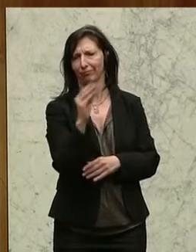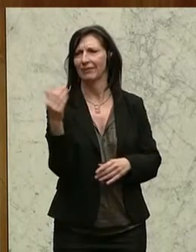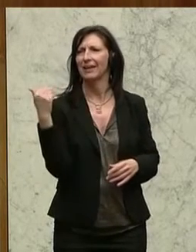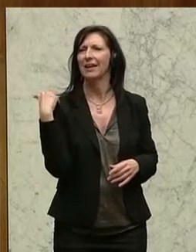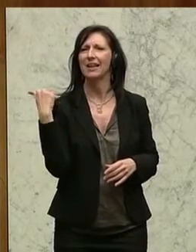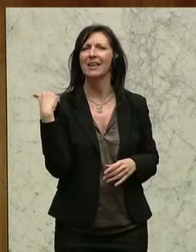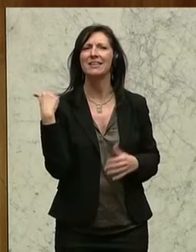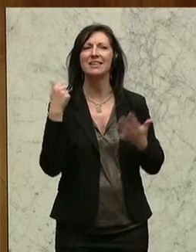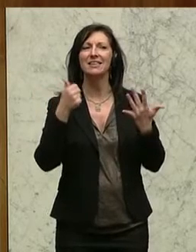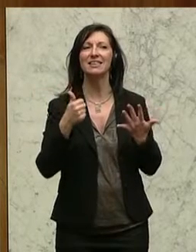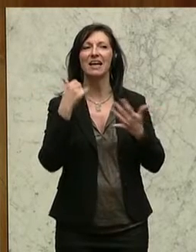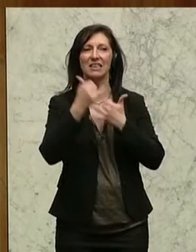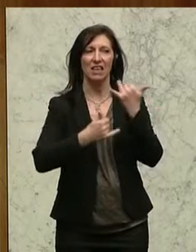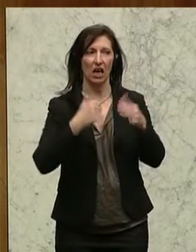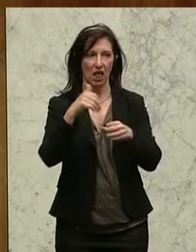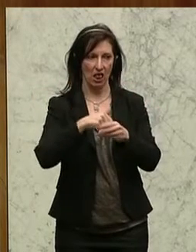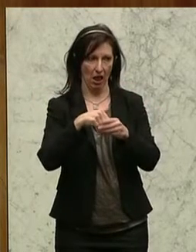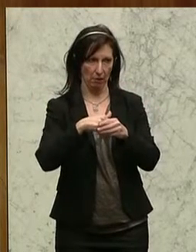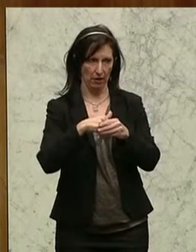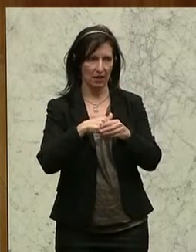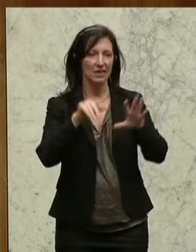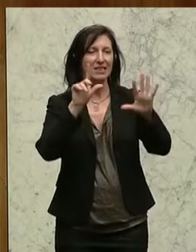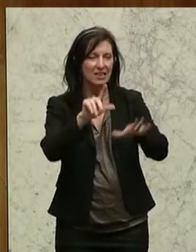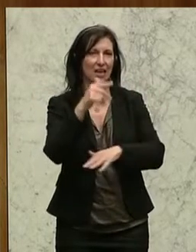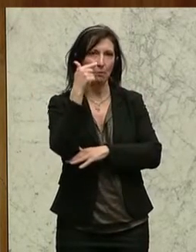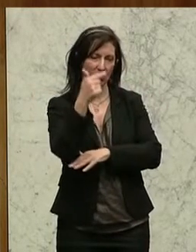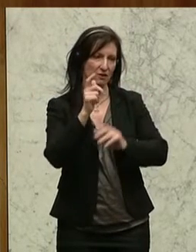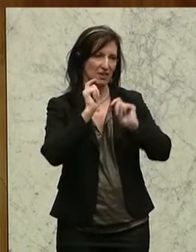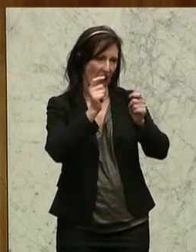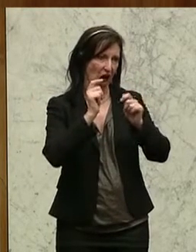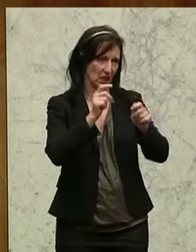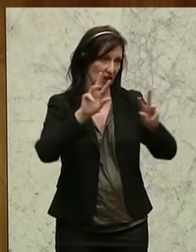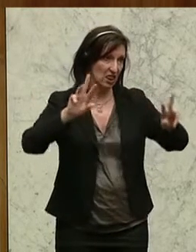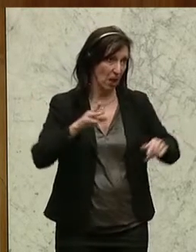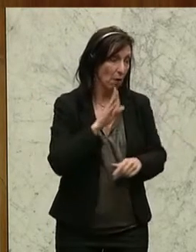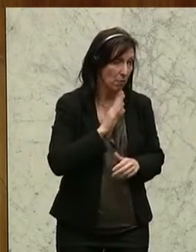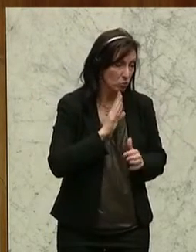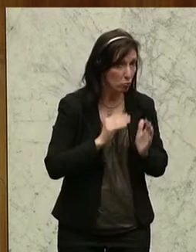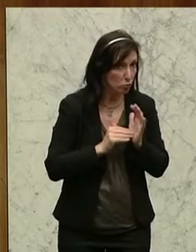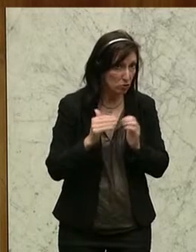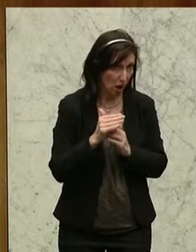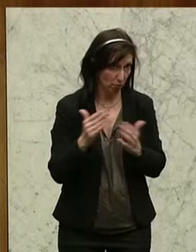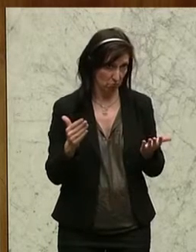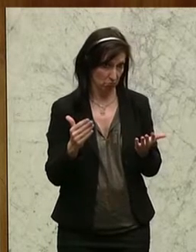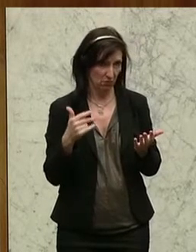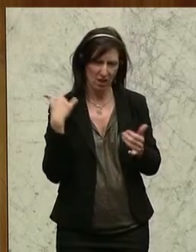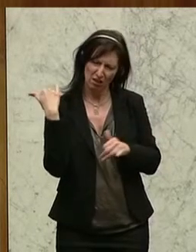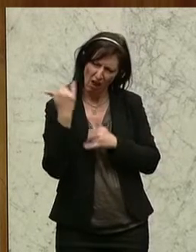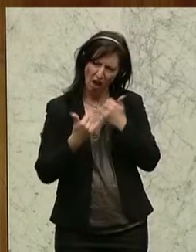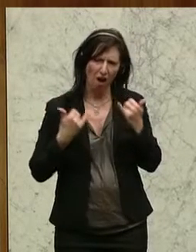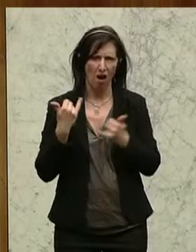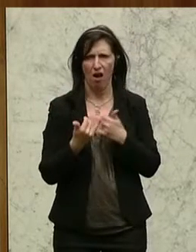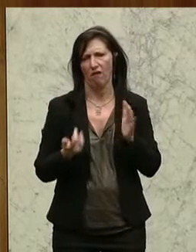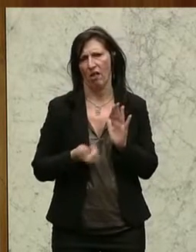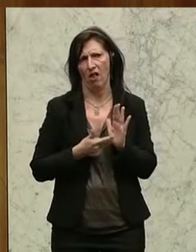alleine sechs Jahren 27 Anträge zum Pensionssystem eingebracht haben. Wir haben seit Jahren gefordert,